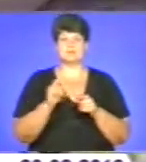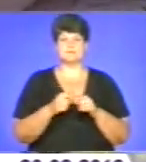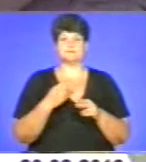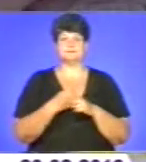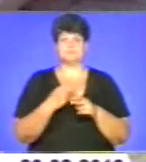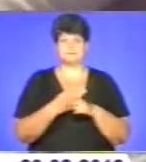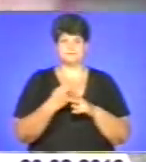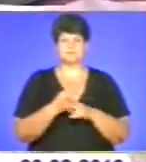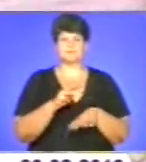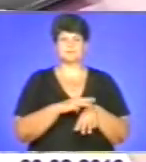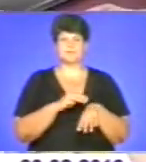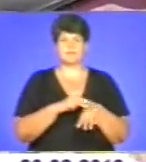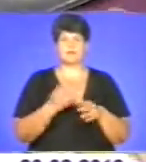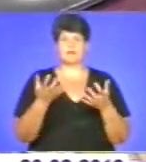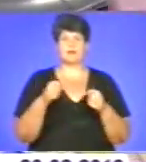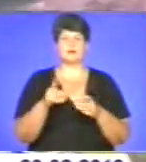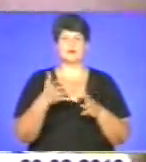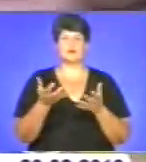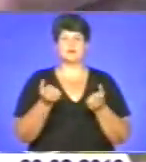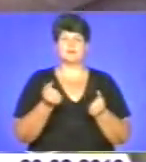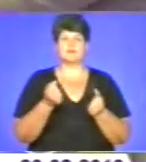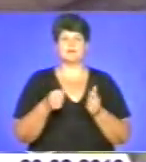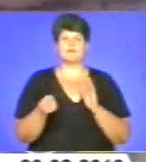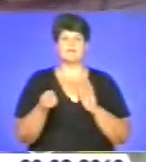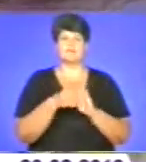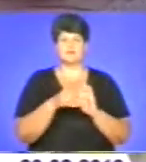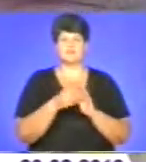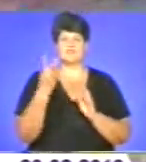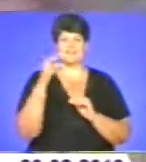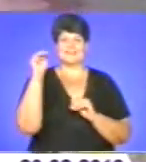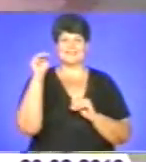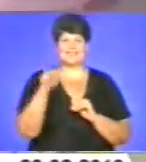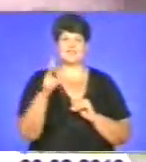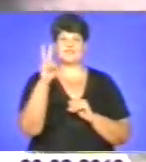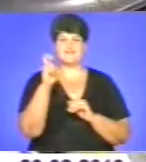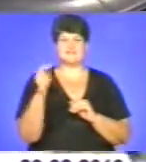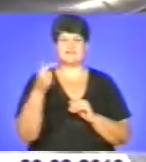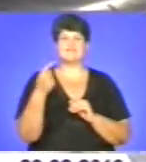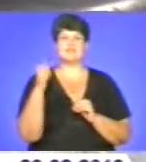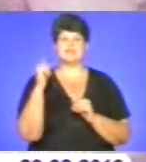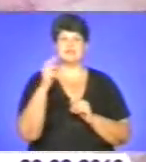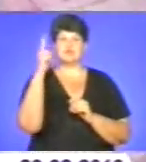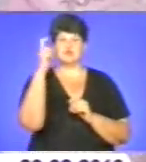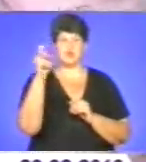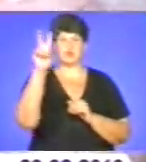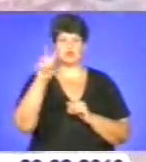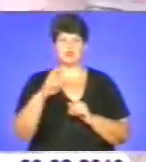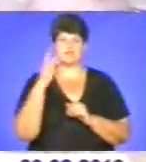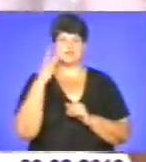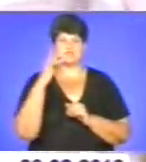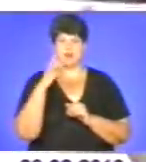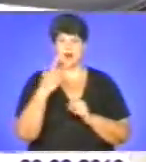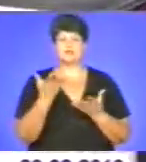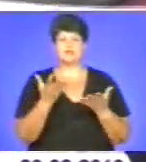затримали на гарячому під час отримання неправомірної вигоди 2200 гривень та 100 доларів США. Міліціонери вилучили